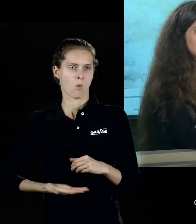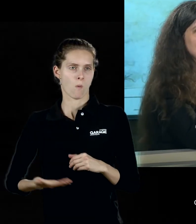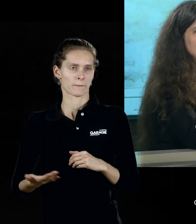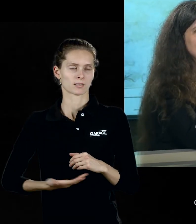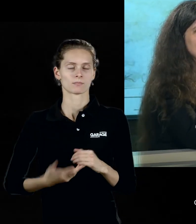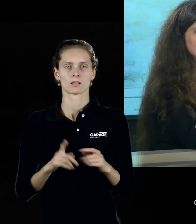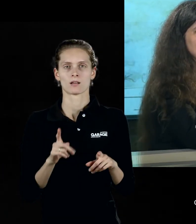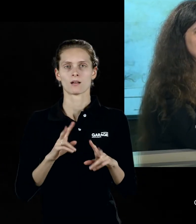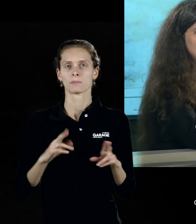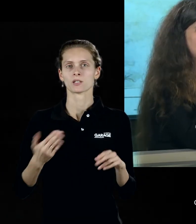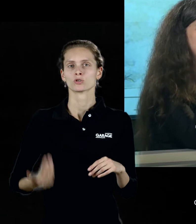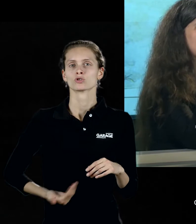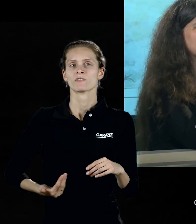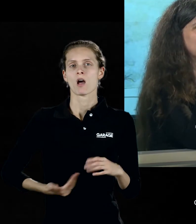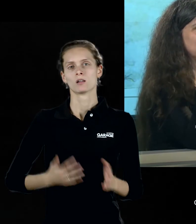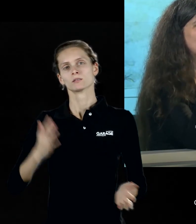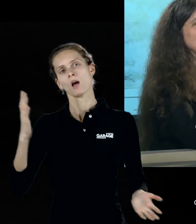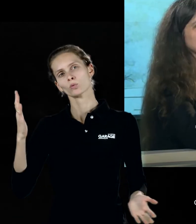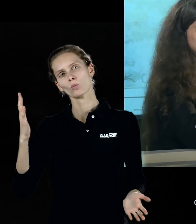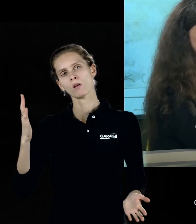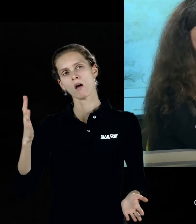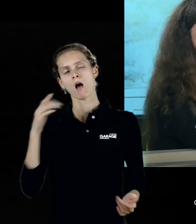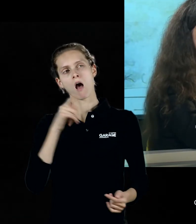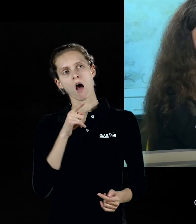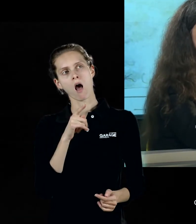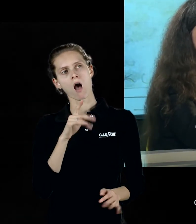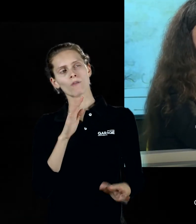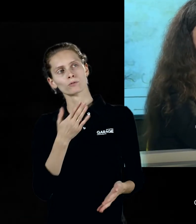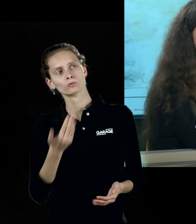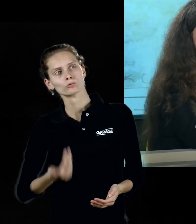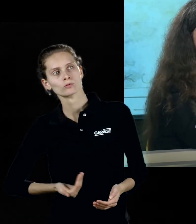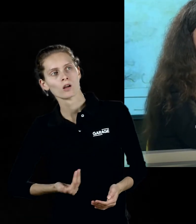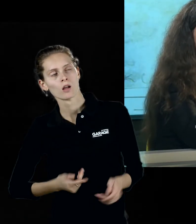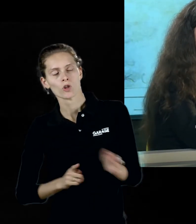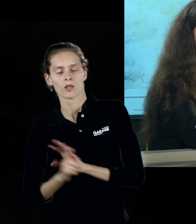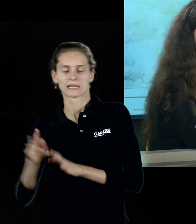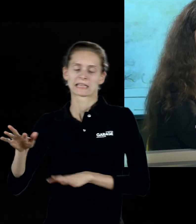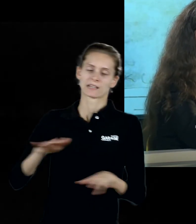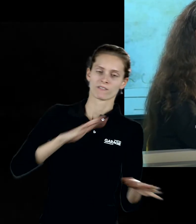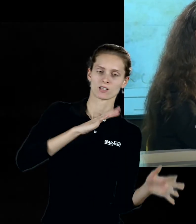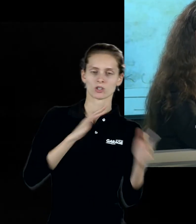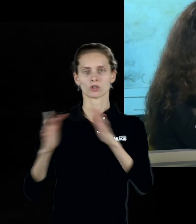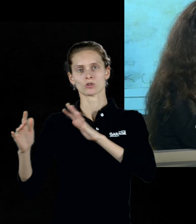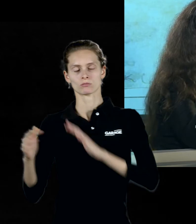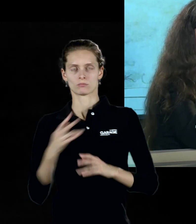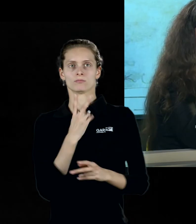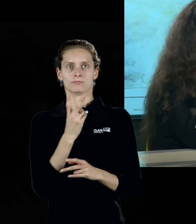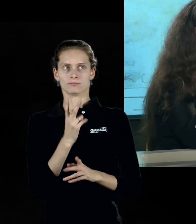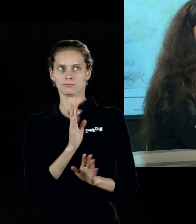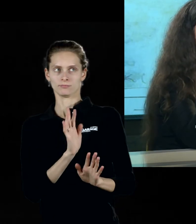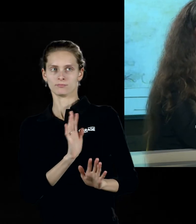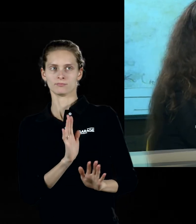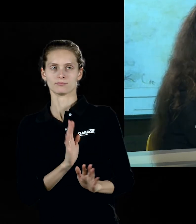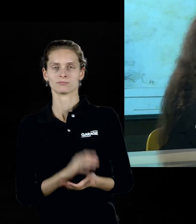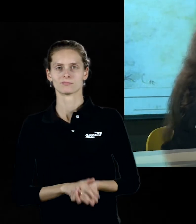живые статуи, да, на улицах, она стоит как статуя, вдруг она, когда она вдруг приходит в движение, в этом всегда, вдруг оказывается, там, гораздо менее чем-то